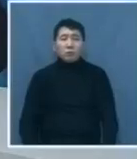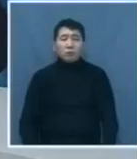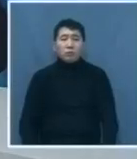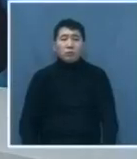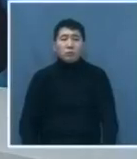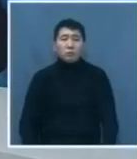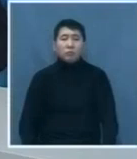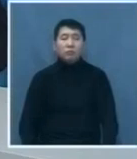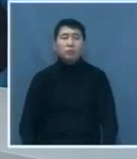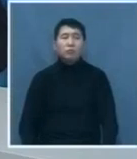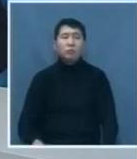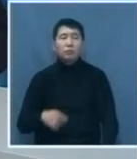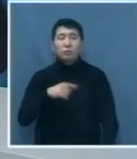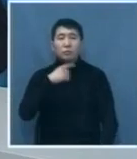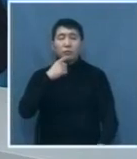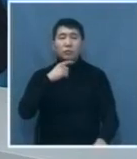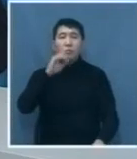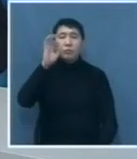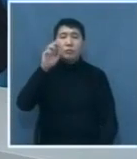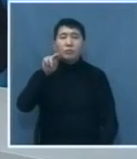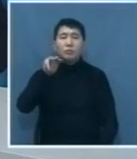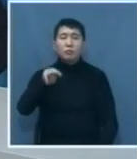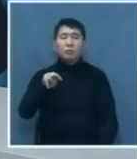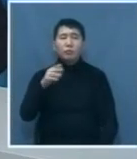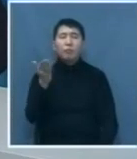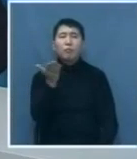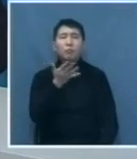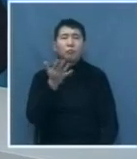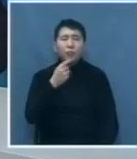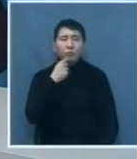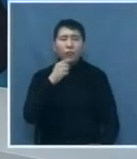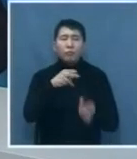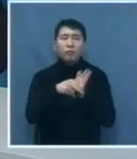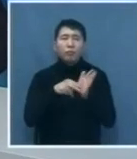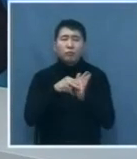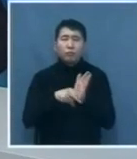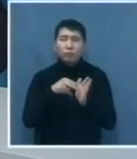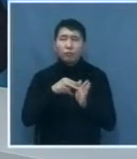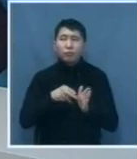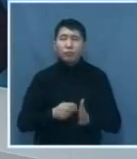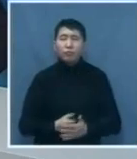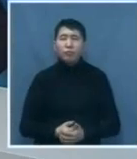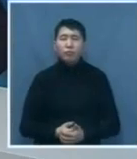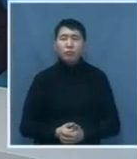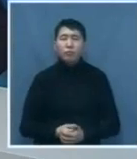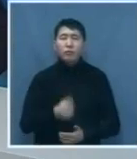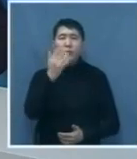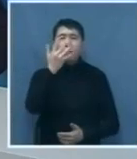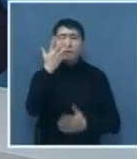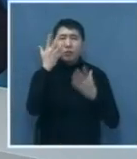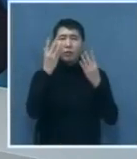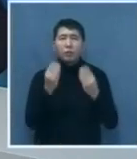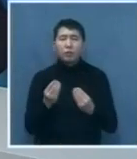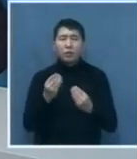В рамках оперативно-профилактического мероприятия «Попрошайка» на железнодорожных вокзалах региона проходят рейдовые мероприятия. За пять дней полицейские